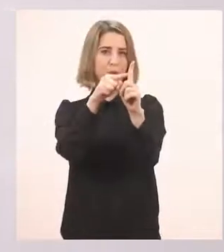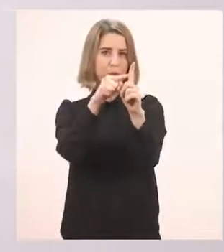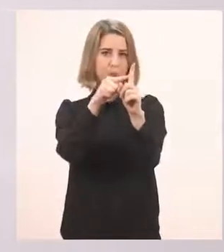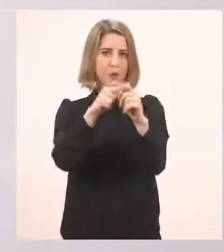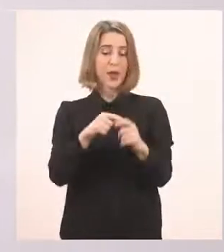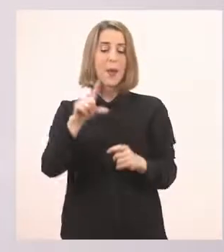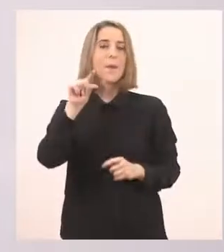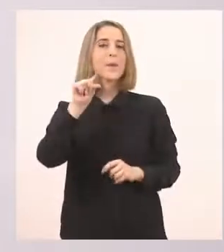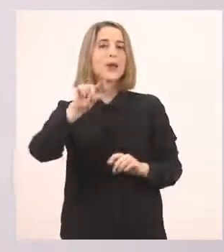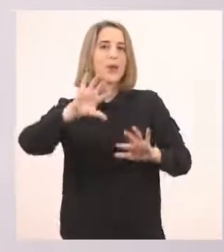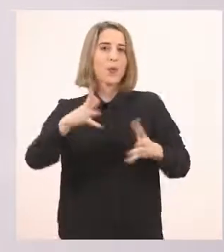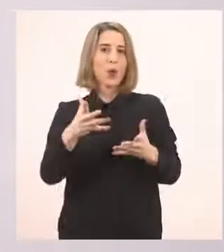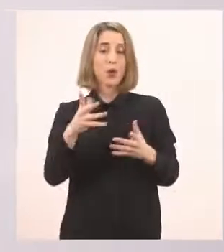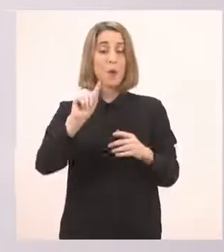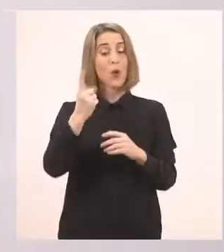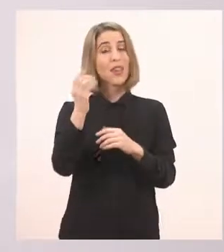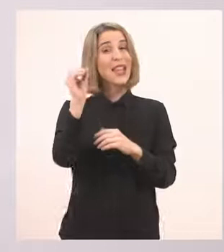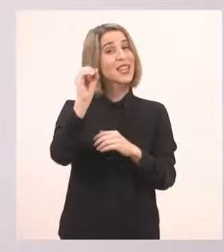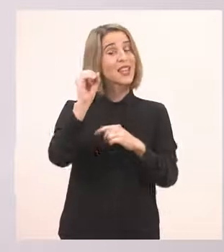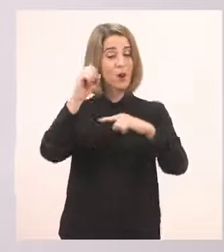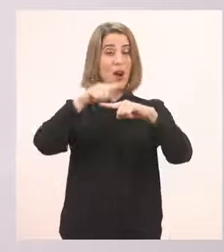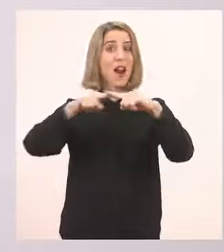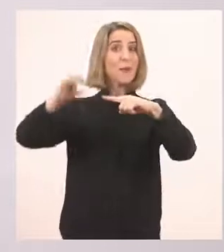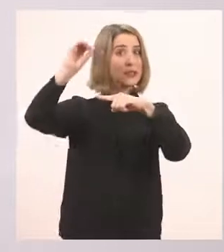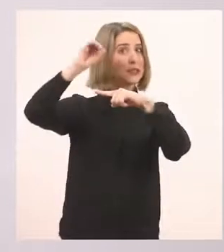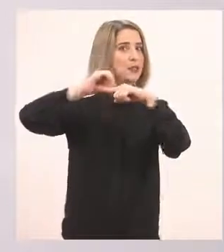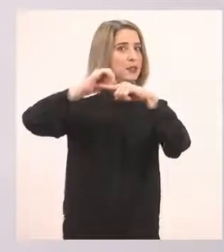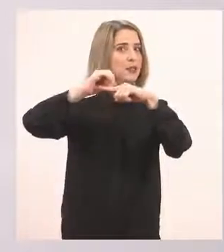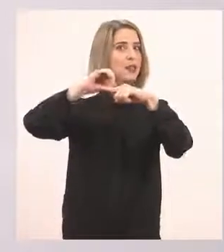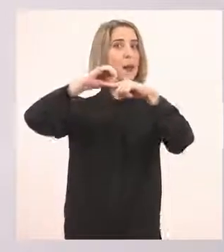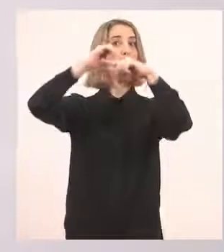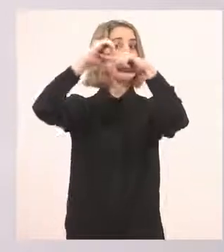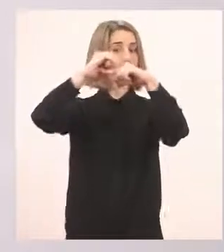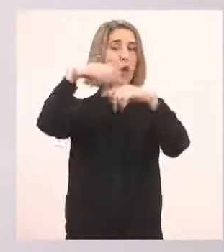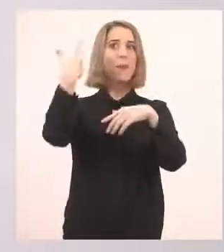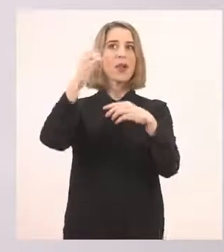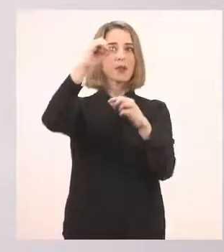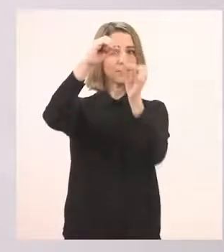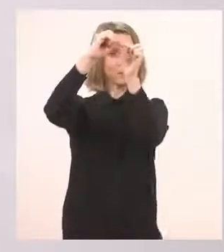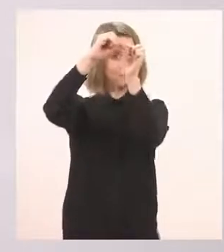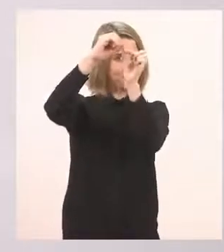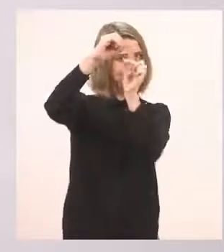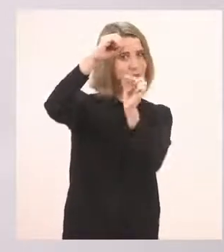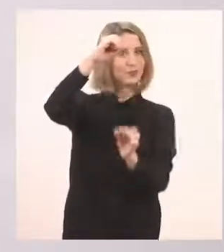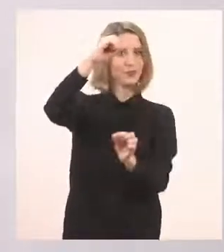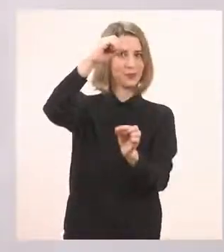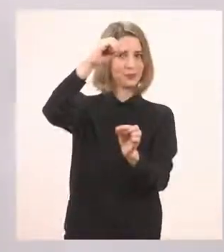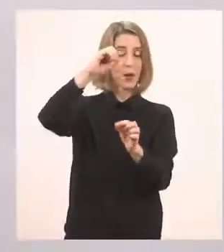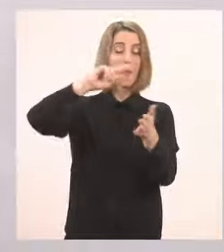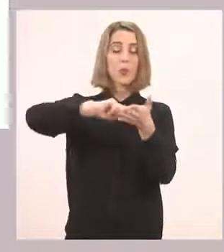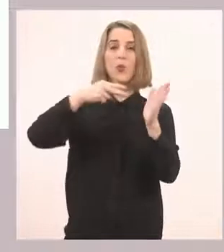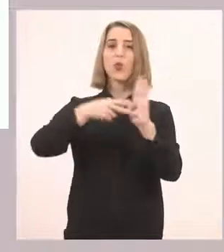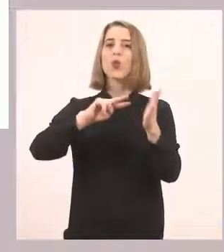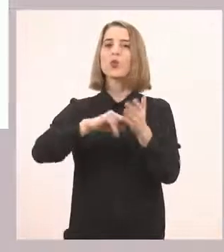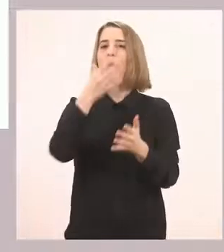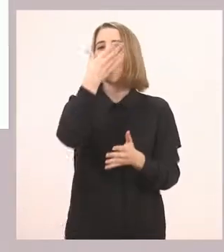Το ρ μικρό. Ένα κυκλάκι. Και μία γραμμούλα κάτω. Θα προσέξετε να τα κάνουμε